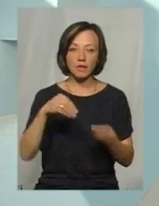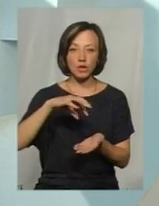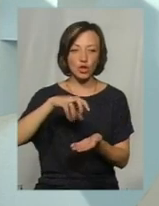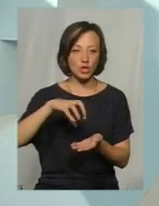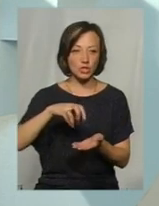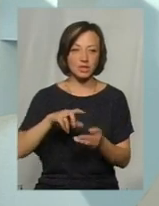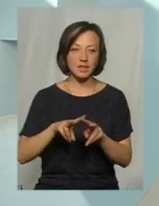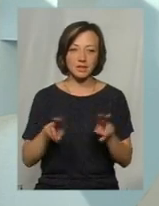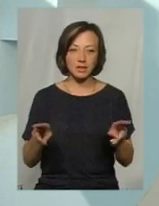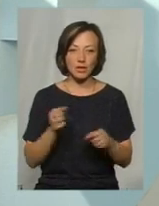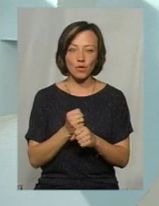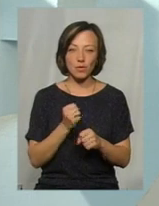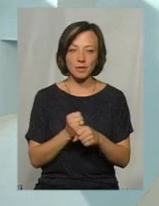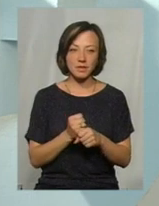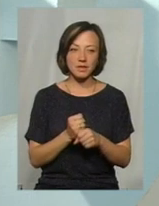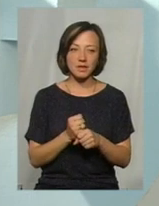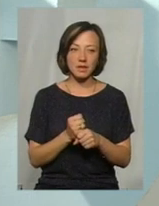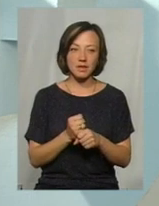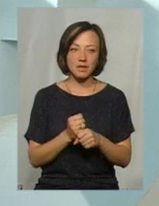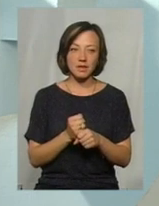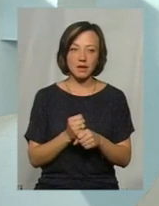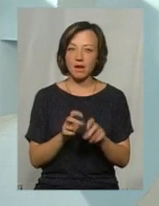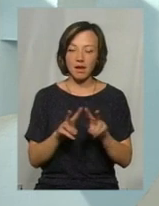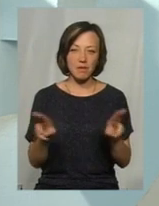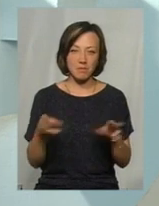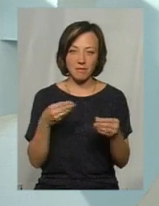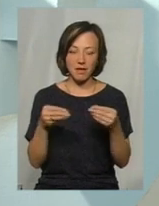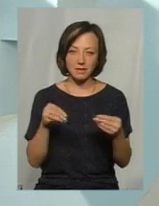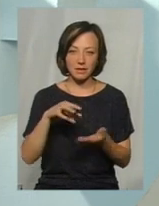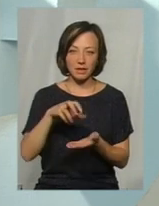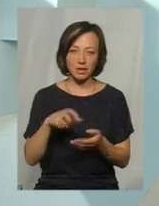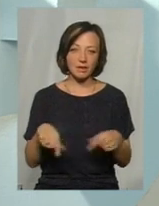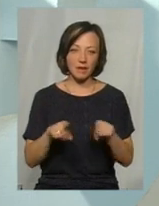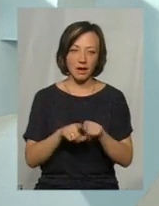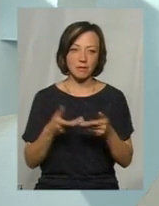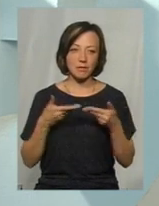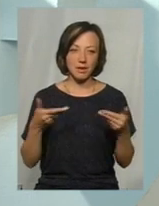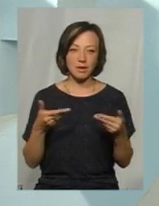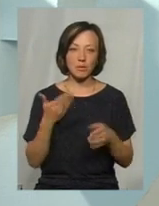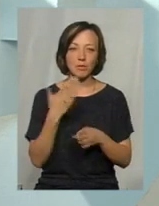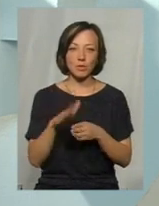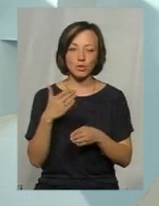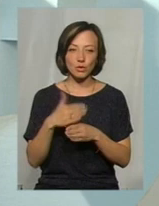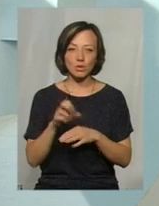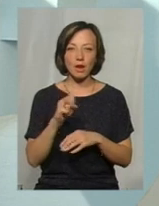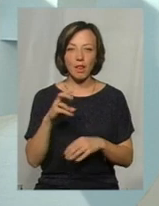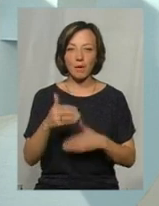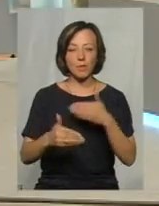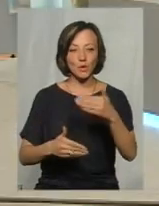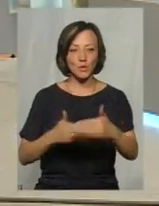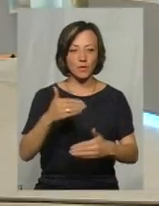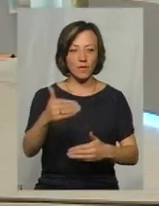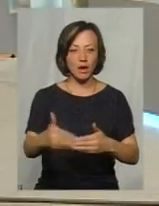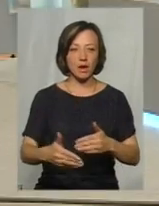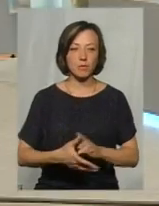Це той самий пластик, що робиться в поліетилен. І якось так ми потрошечки, але просиваємось.